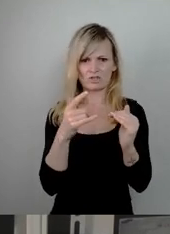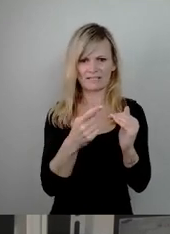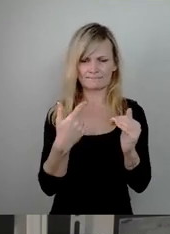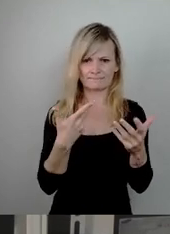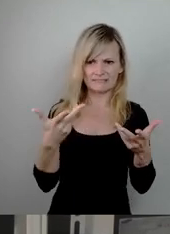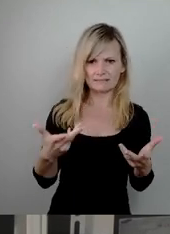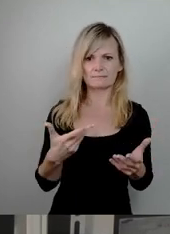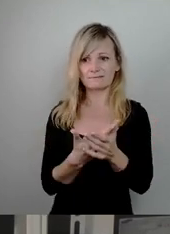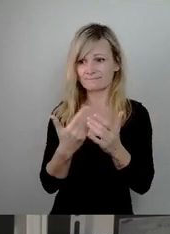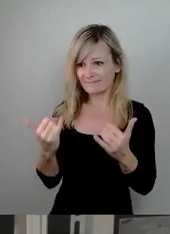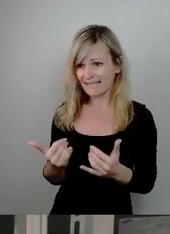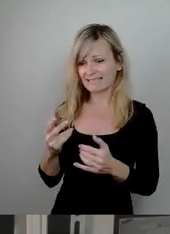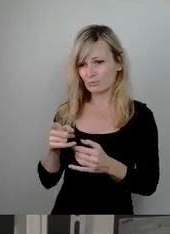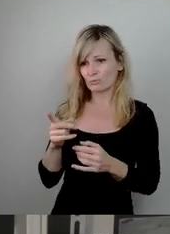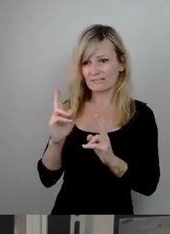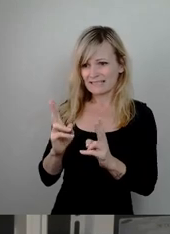der richtige Weg.